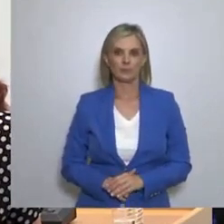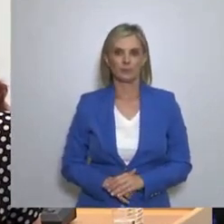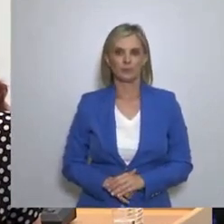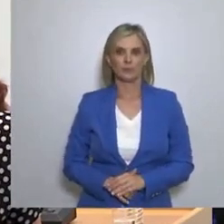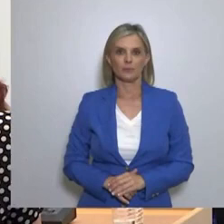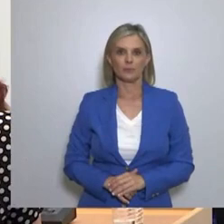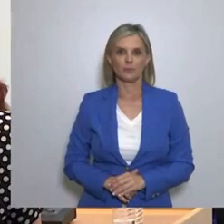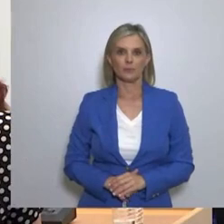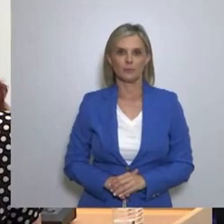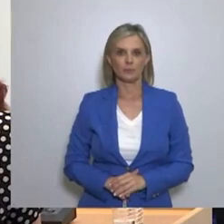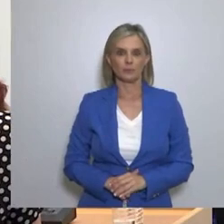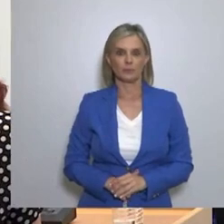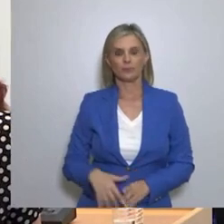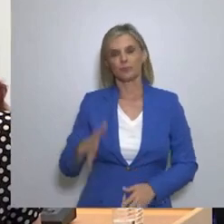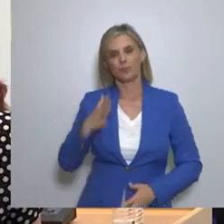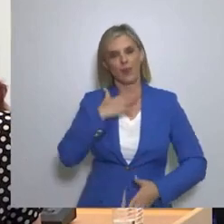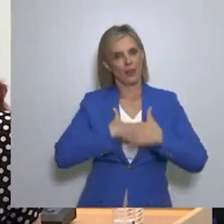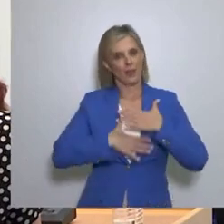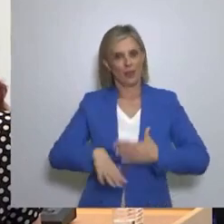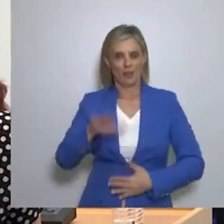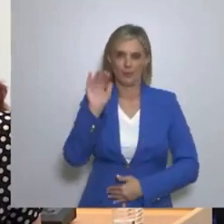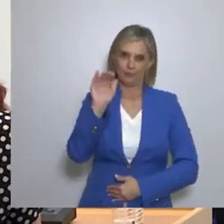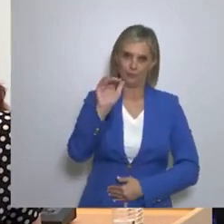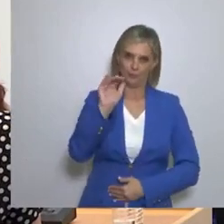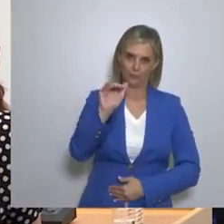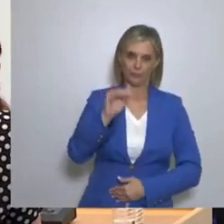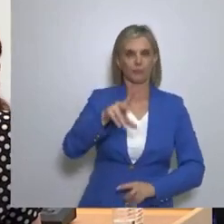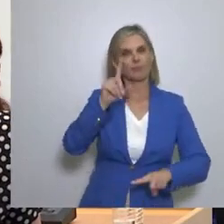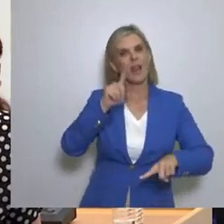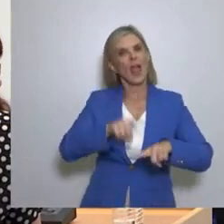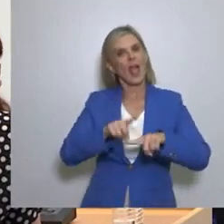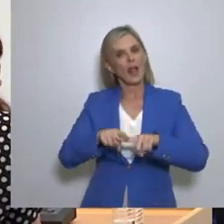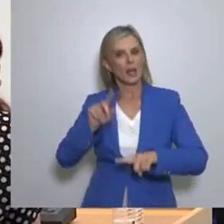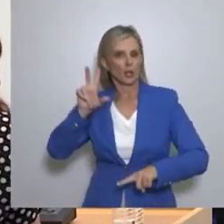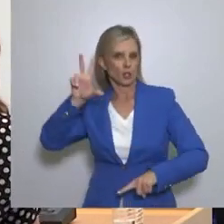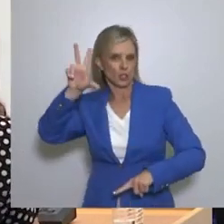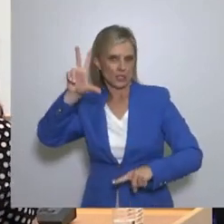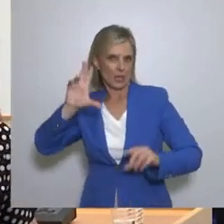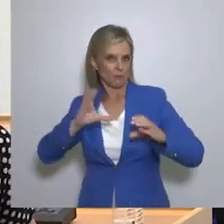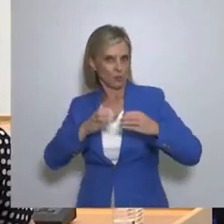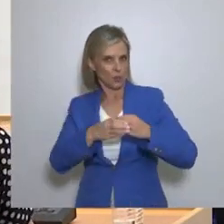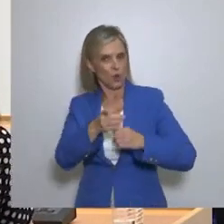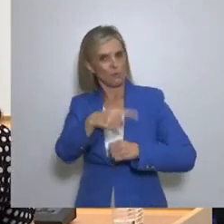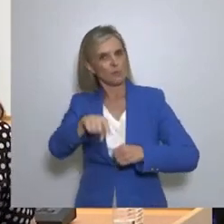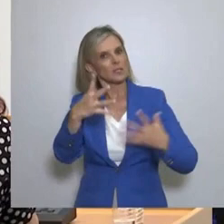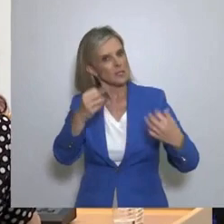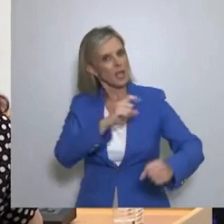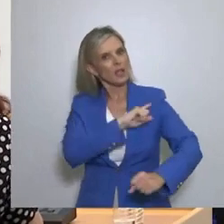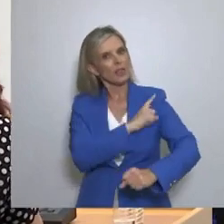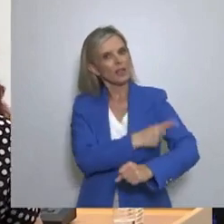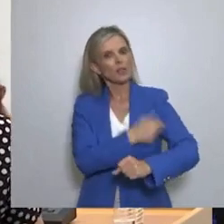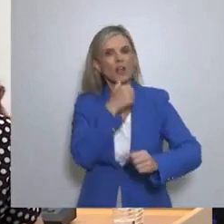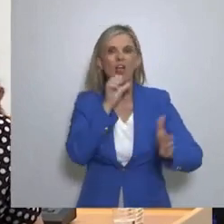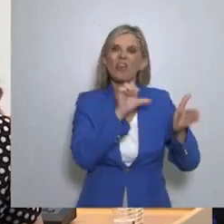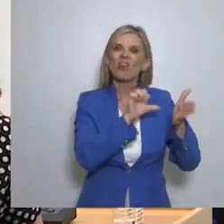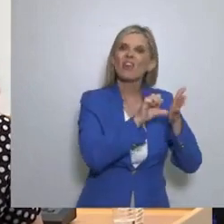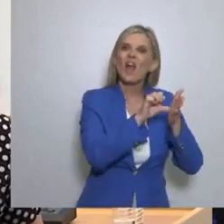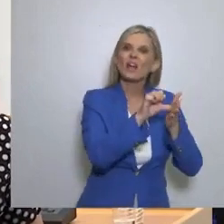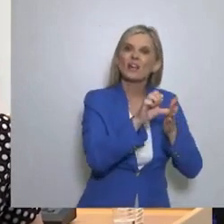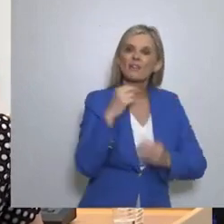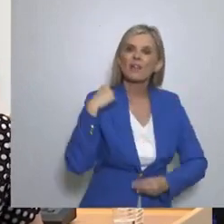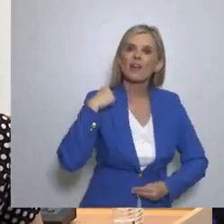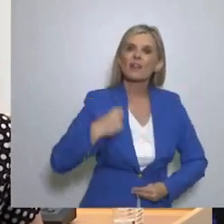Θα ήθελα να ρωτήσω Η Ελλήνο Συνέλευση δηλώνει ότι έχει τη δυνατότητα να διαγράψει το δημόσιο και